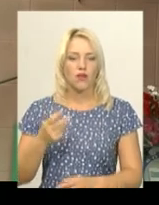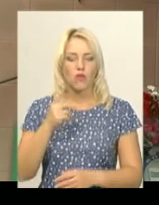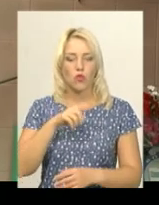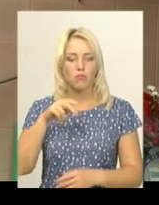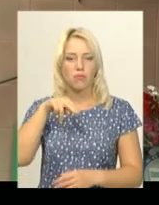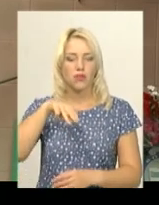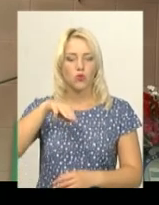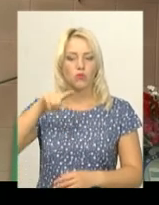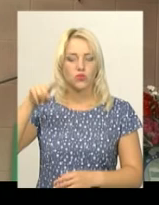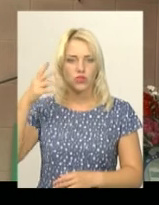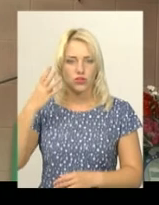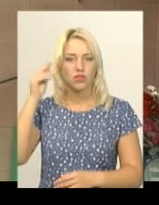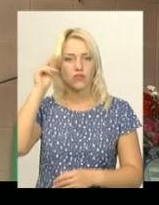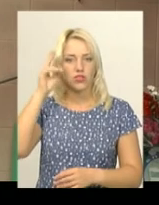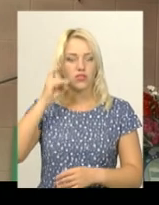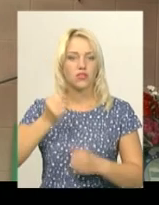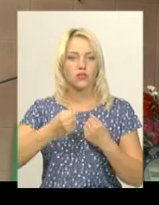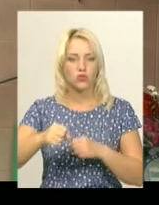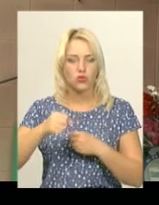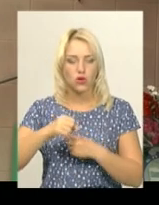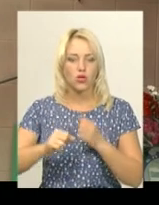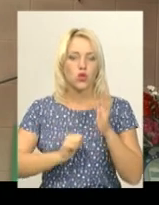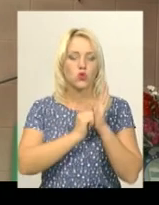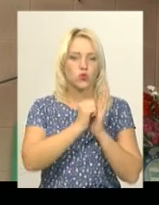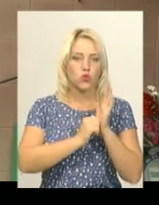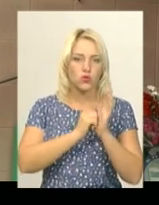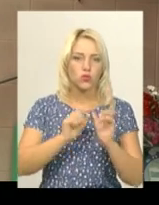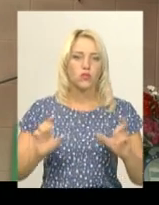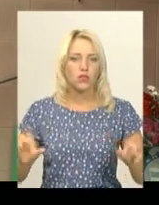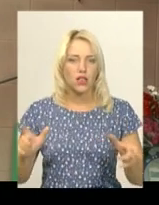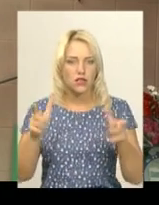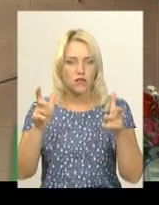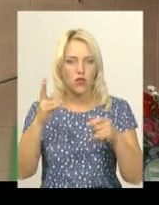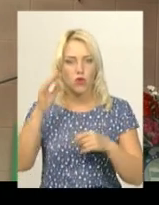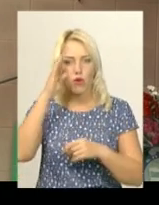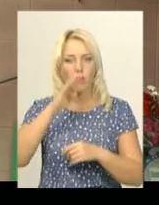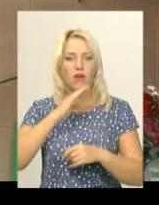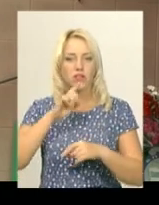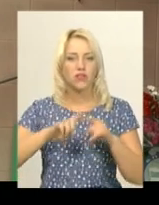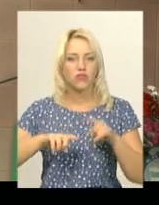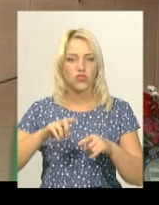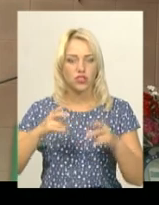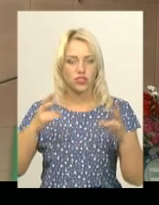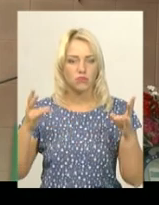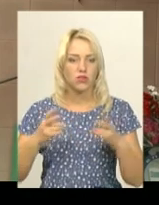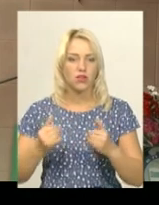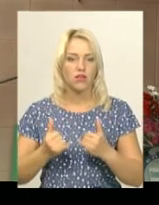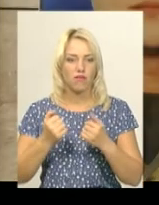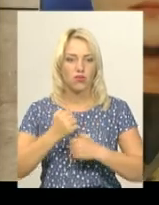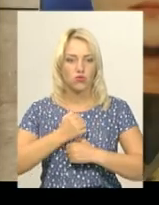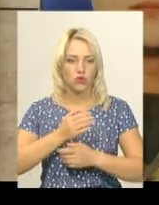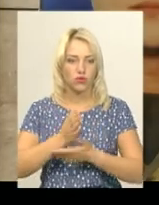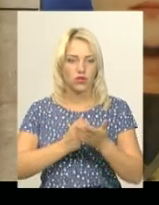мирні професії – столяра, штукатура, лицювальника. Але в батьківщині вони знадобилися на військовій службі.